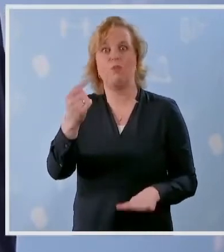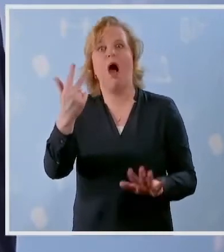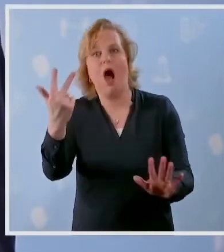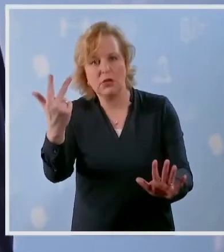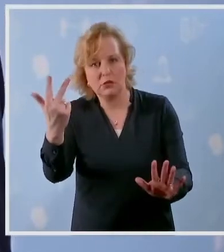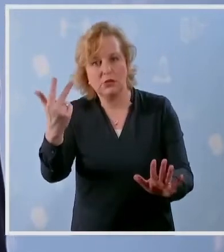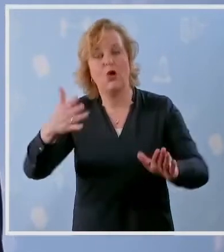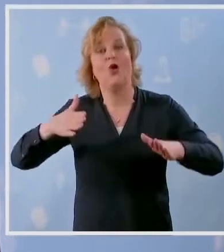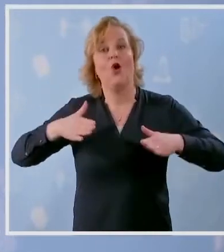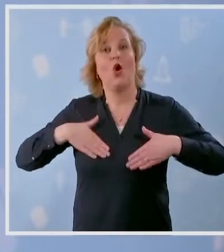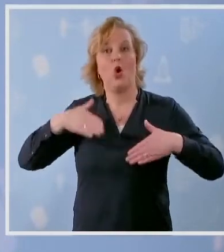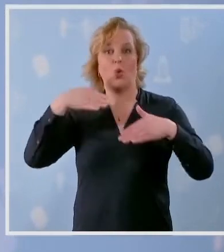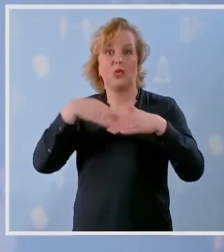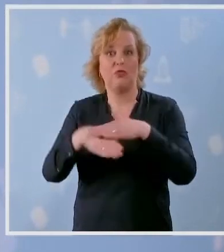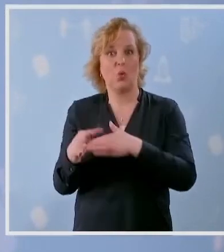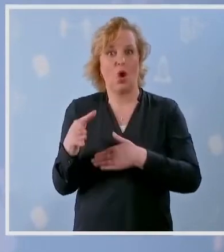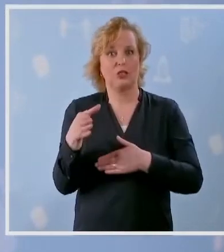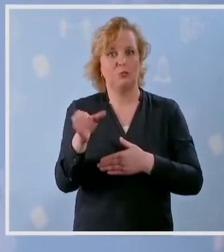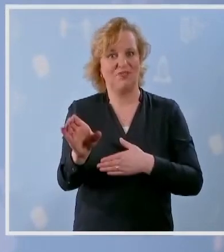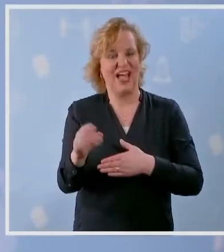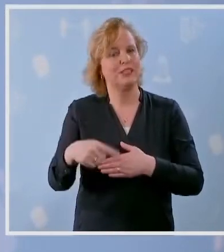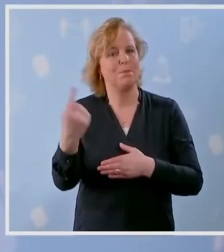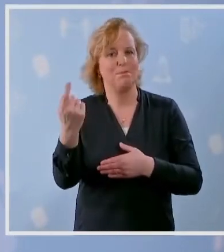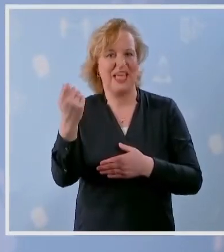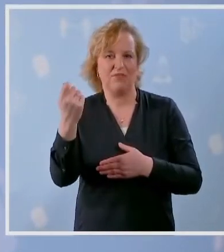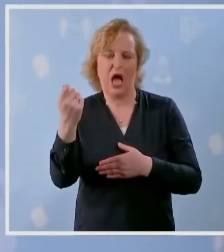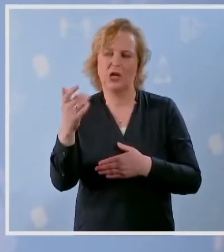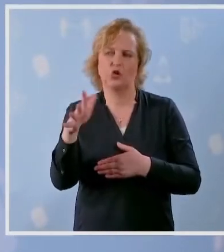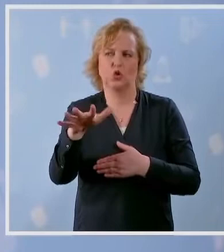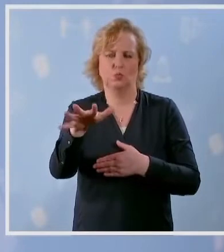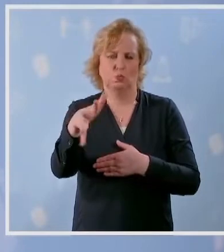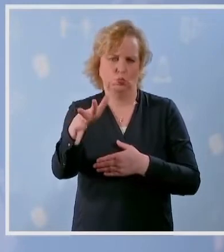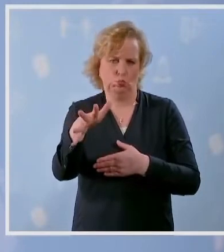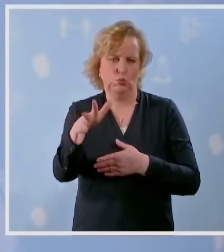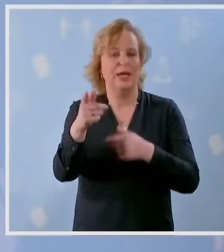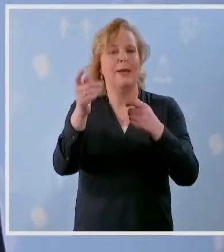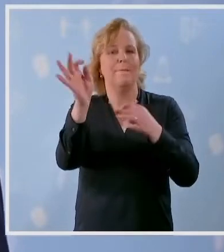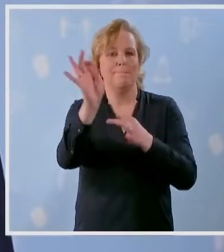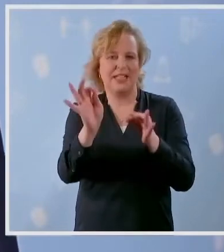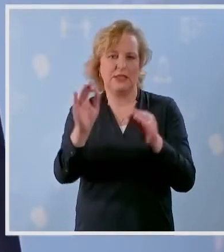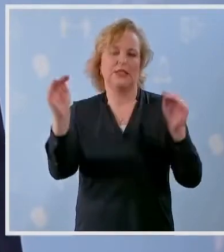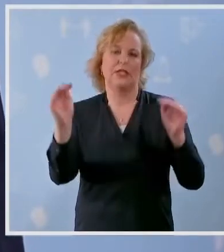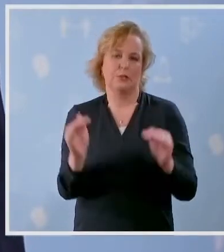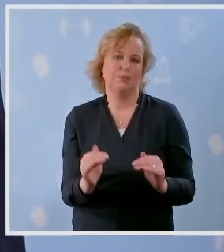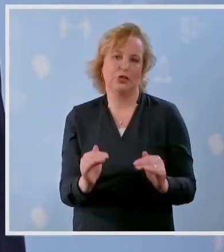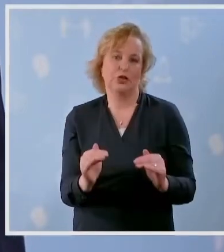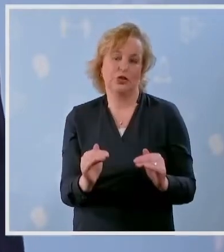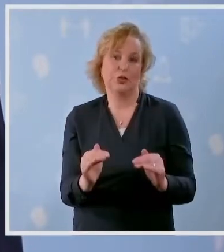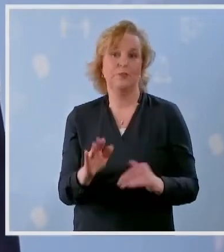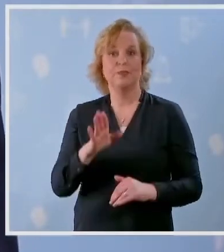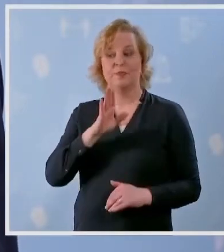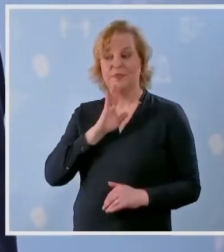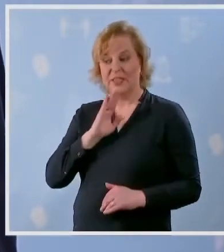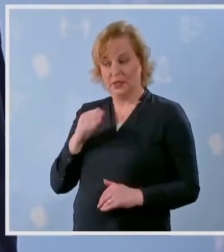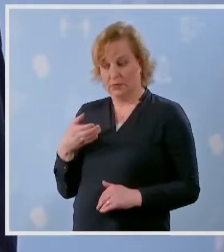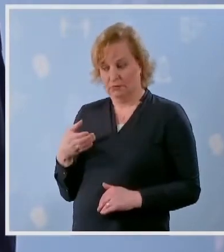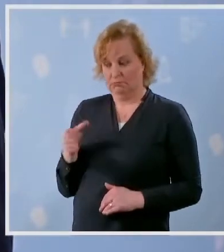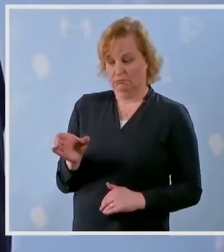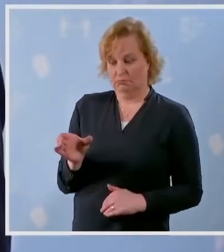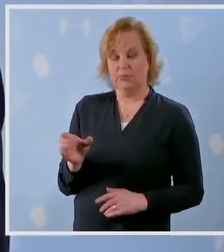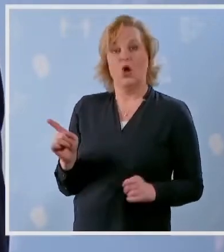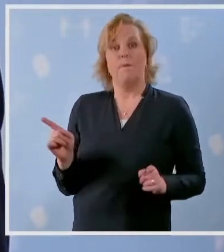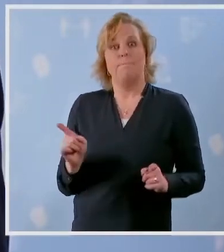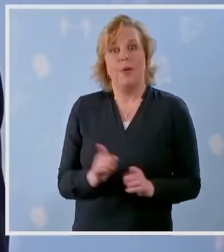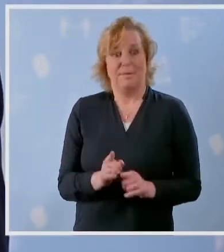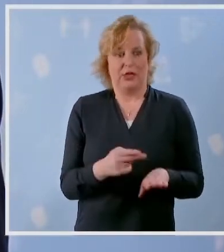-toegangsbewijs maar een beperkte meerwaarde. Dan kom je op lage percentages. Evenzo, als je een Corona-toegangsbewijs maar heel beperkt inzet, heeft het maar